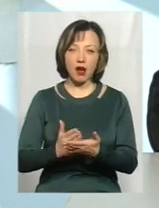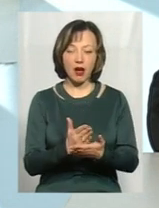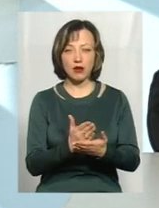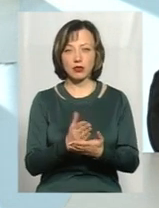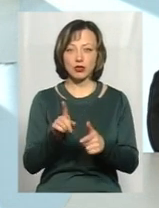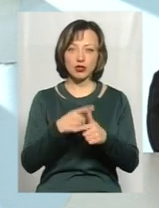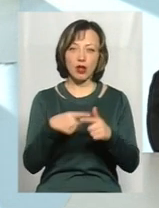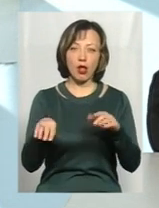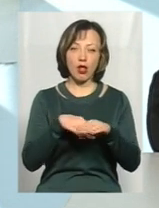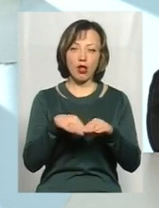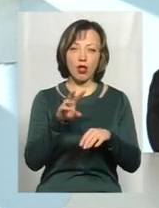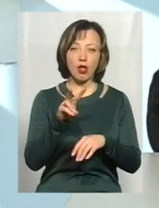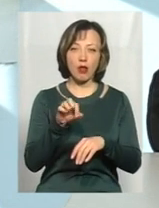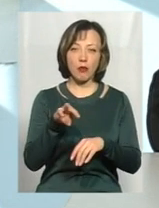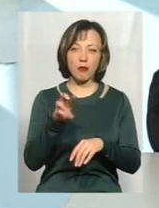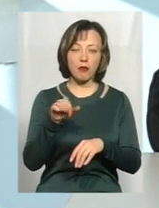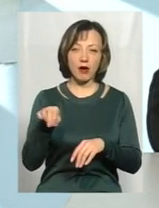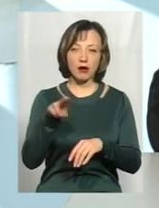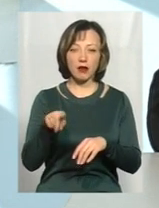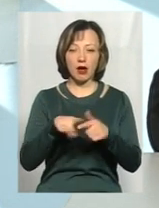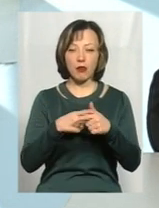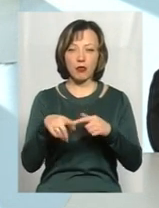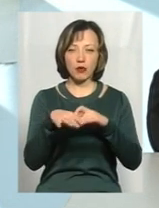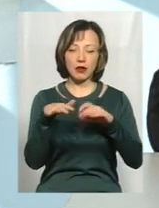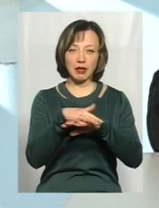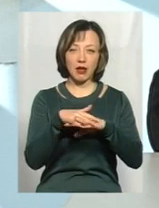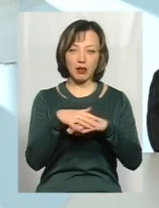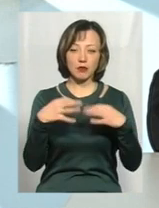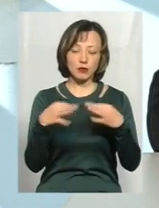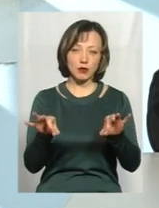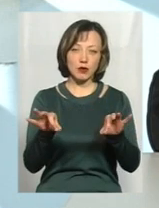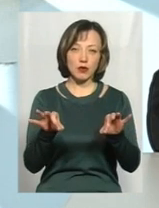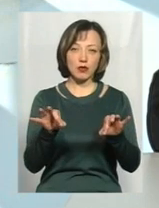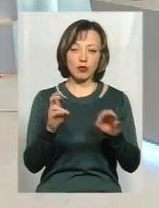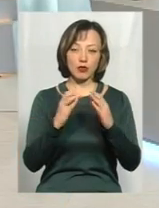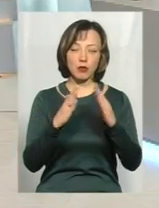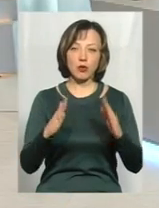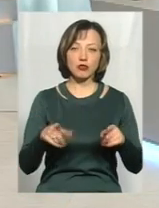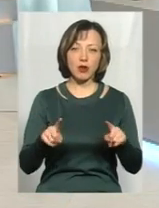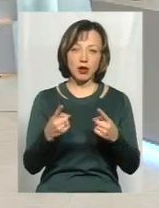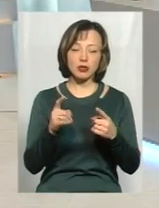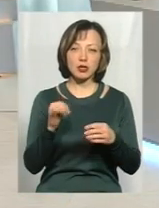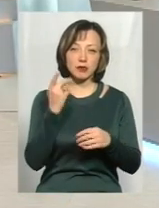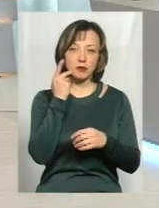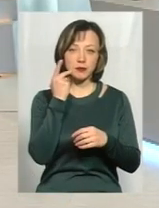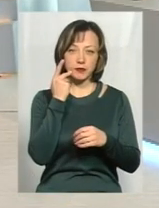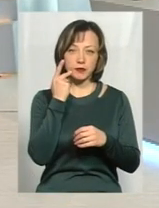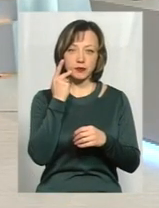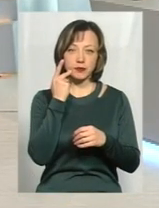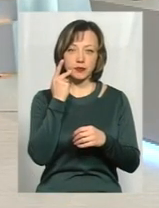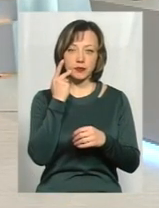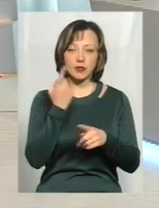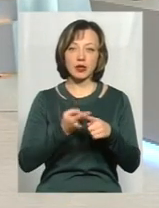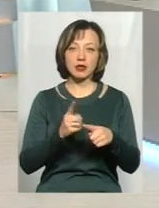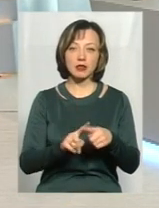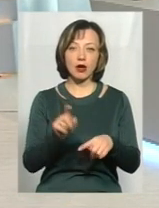в ламбар, чи десь на ринках. Ми його відпускають на домашній арешт, і, як правило, вказана